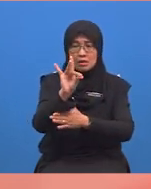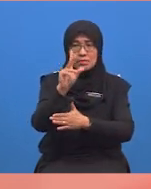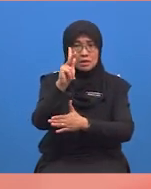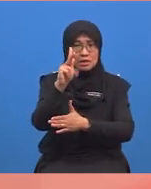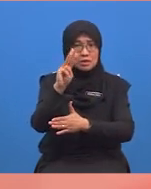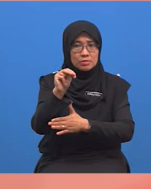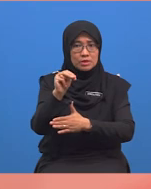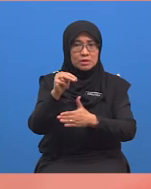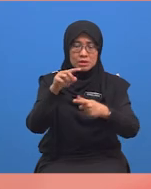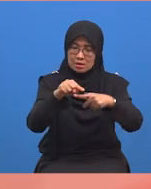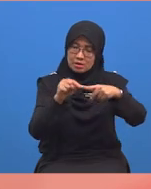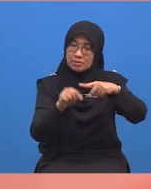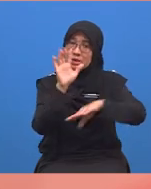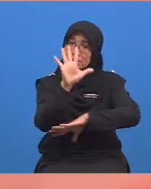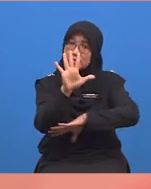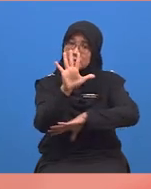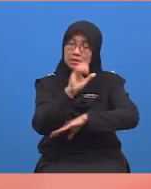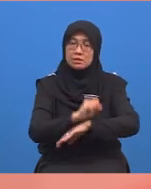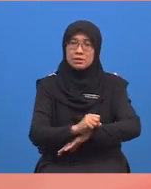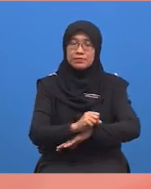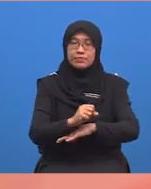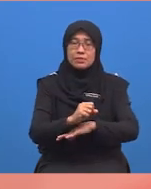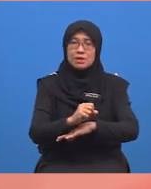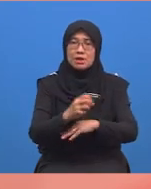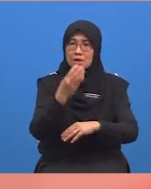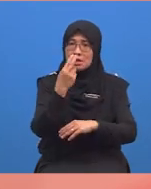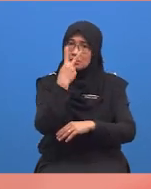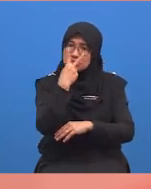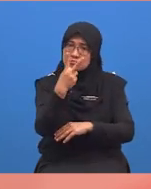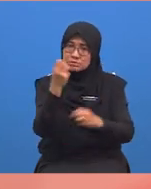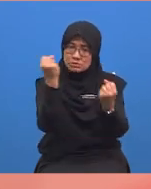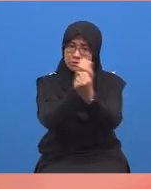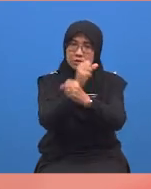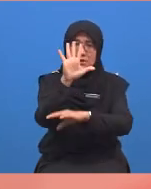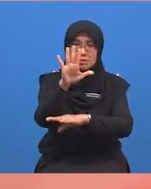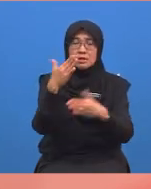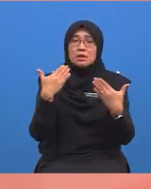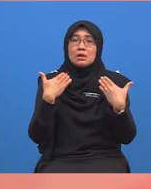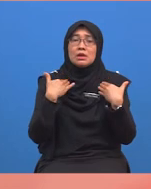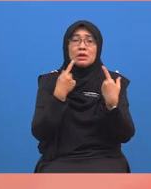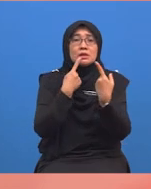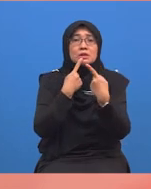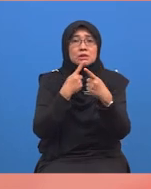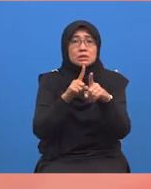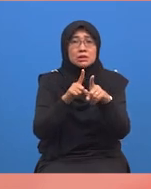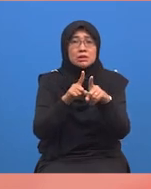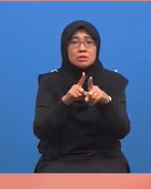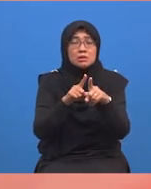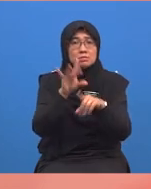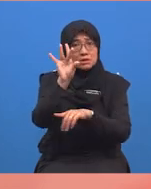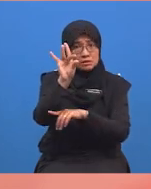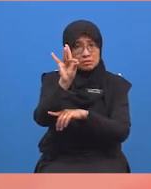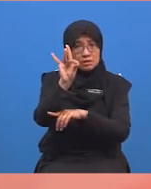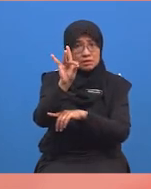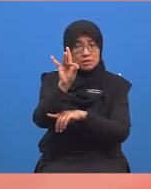bahagi lima. Cuba lihat sifar lima. Adakah antara jawapannya mempunyai nilai lapan